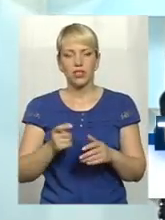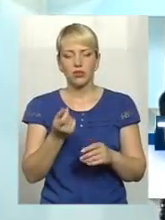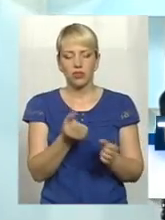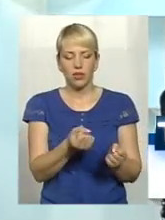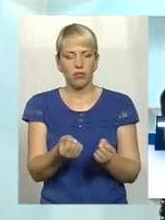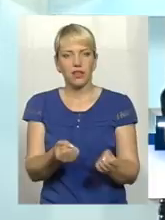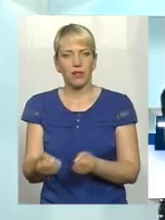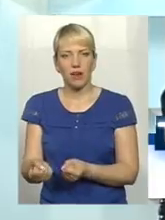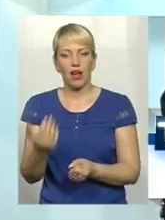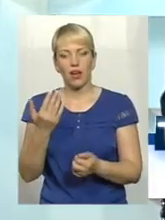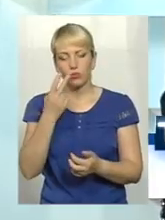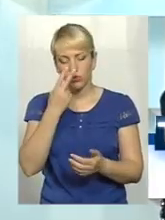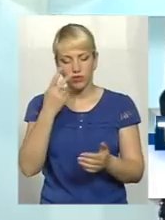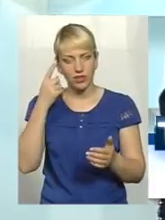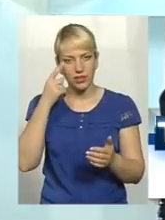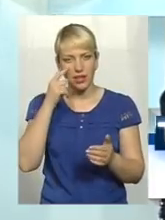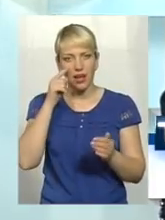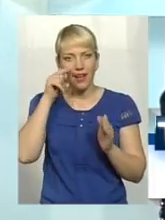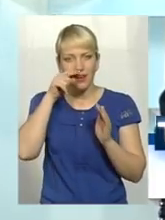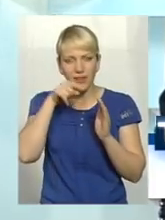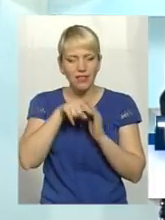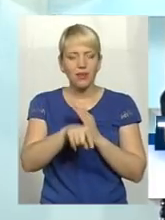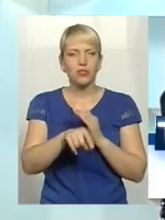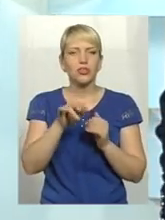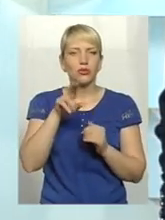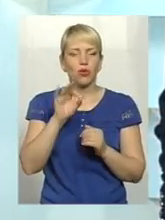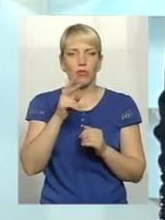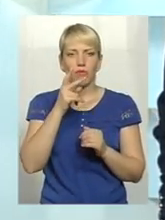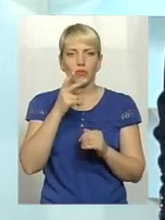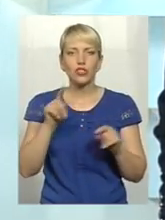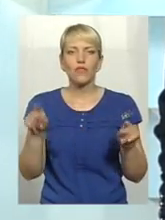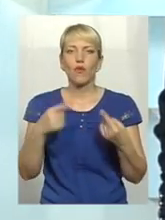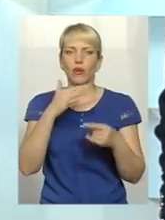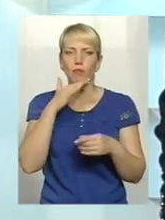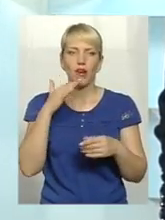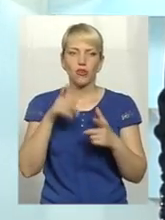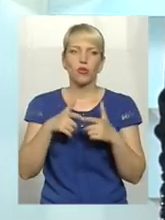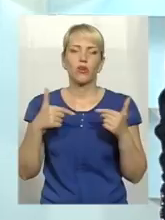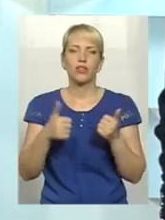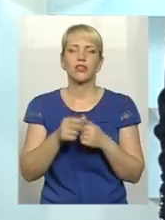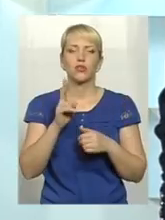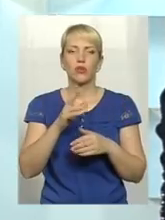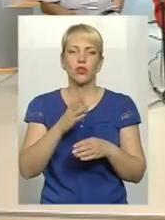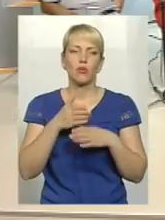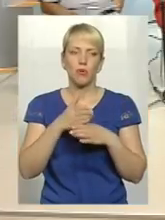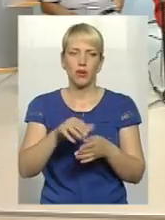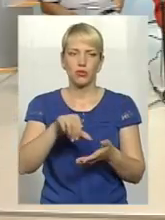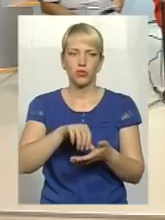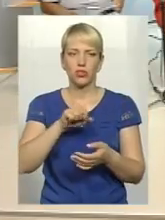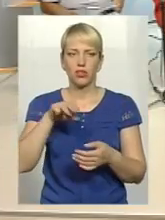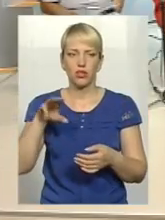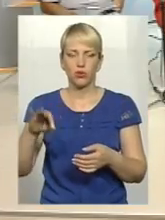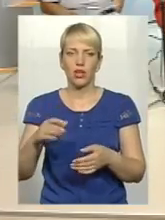подивитися глибше, то створено дуже багато організацій, які допомагають учасникам АТО.